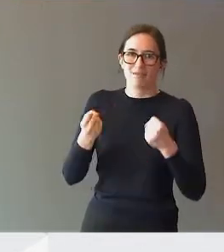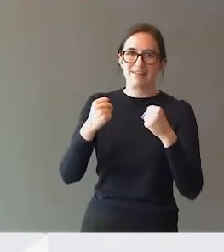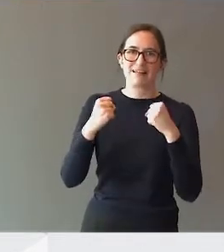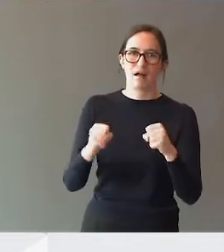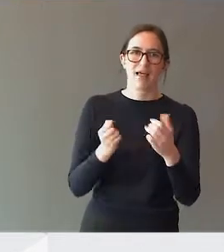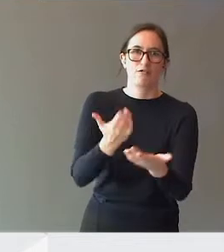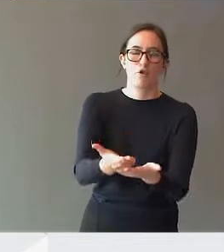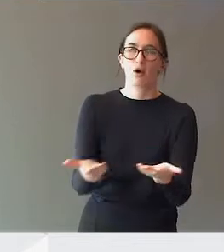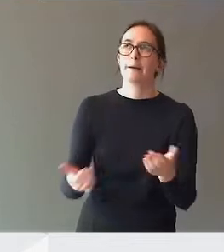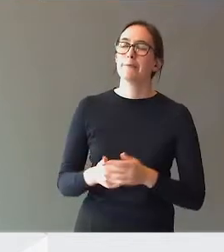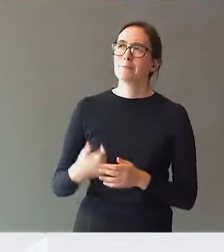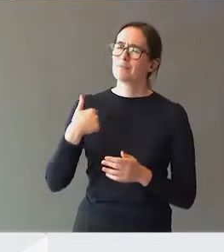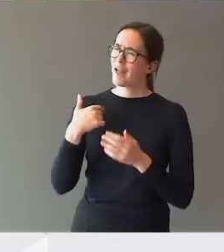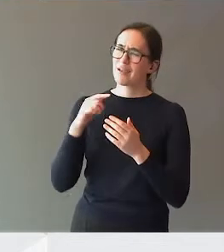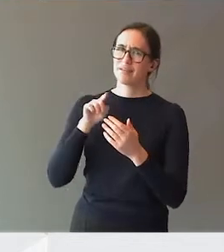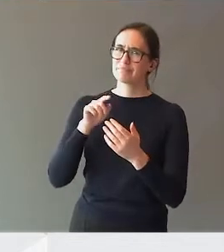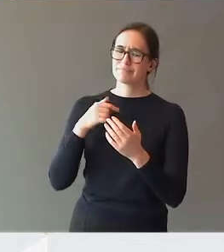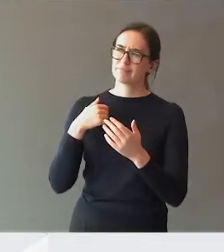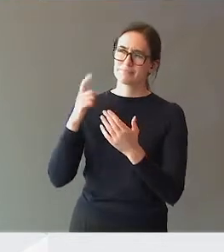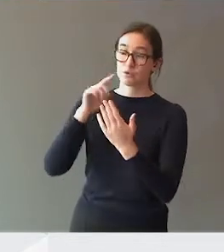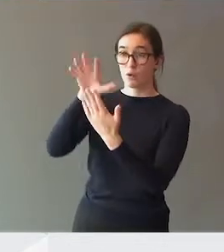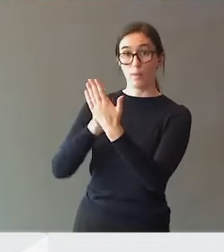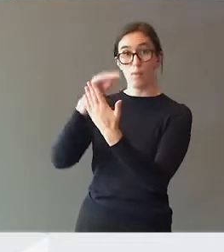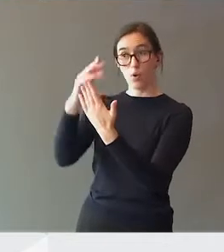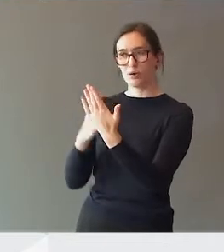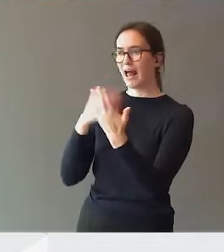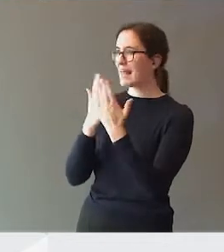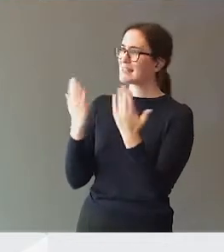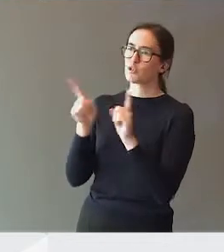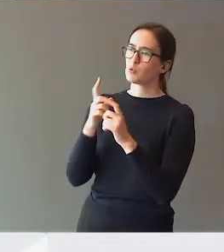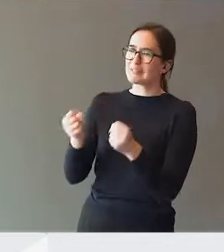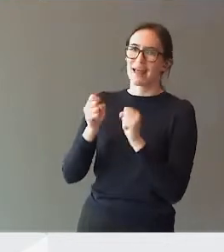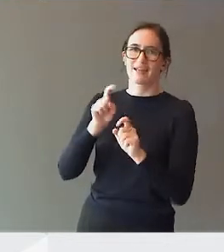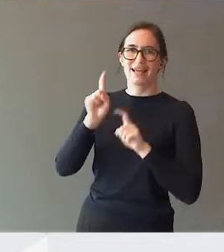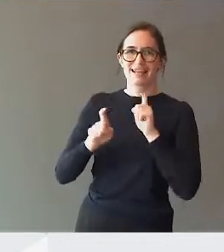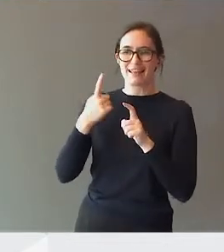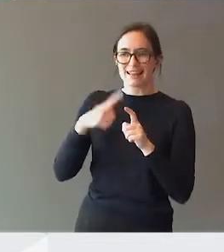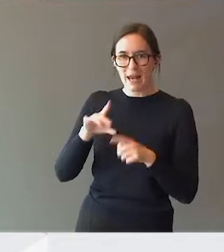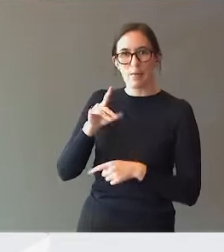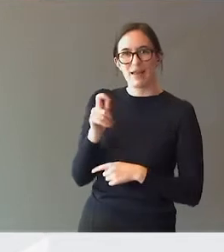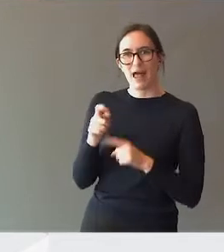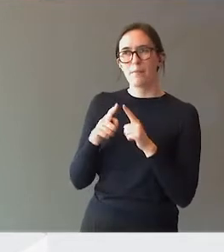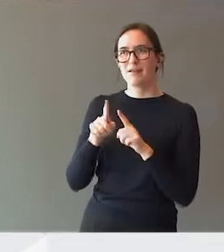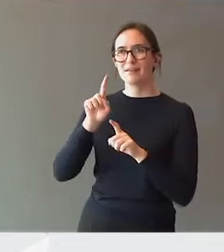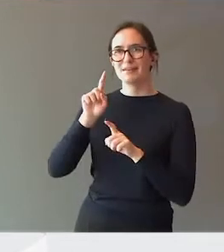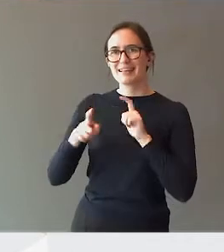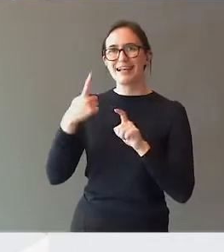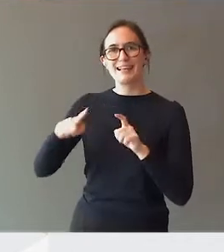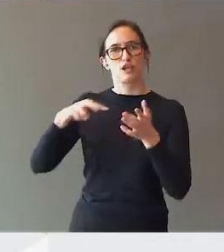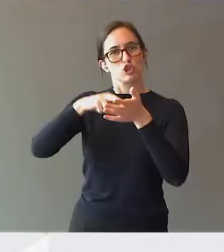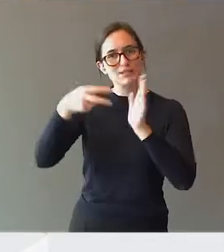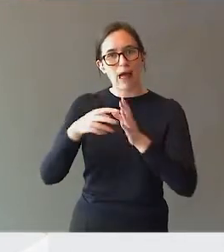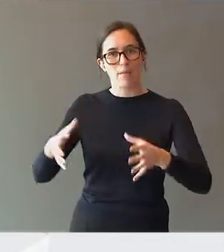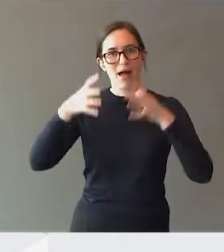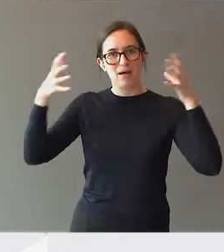Jeg leser ikke rapporten som en sterk kritikk av PPT, men mer en kritikk av systemet som PPT er en del av, hele forvaltningen.